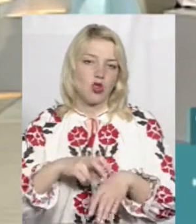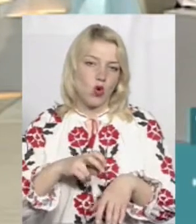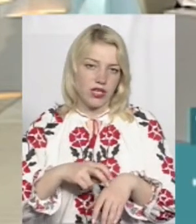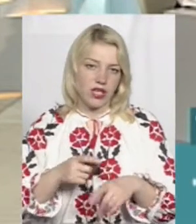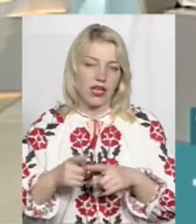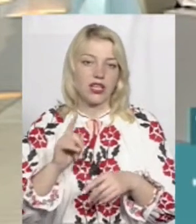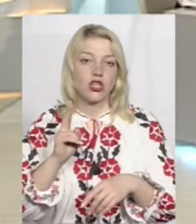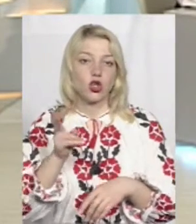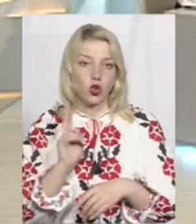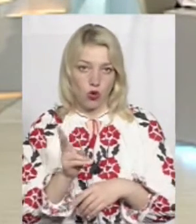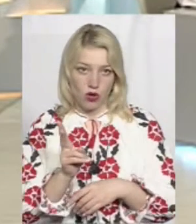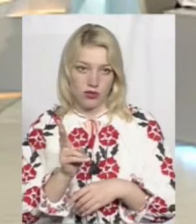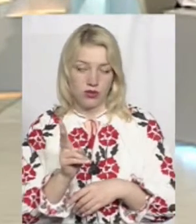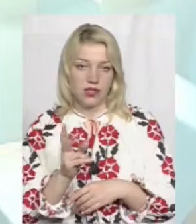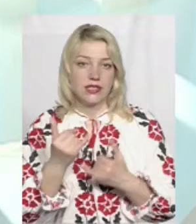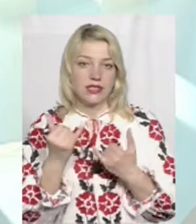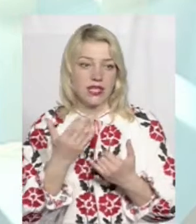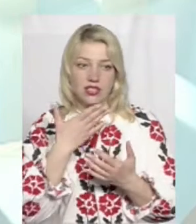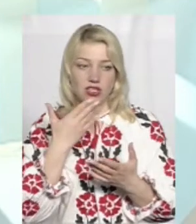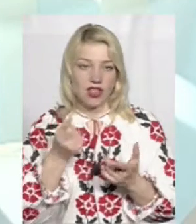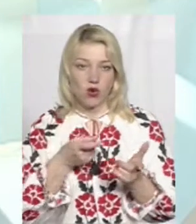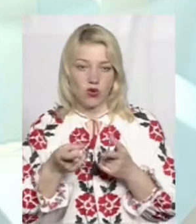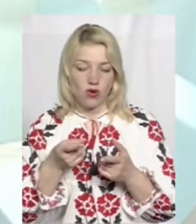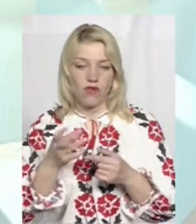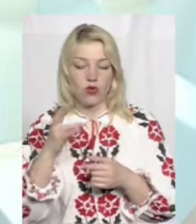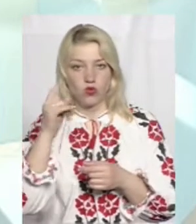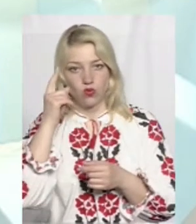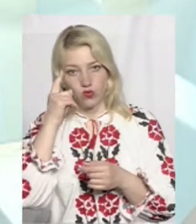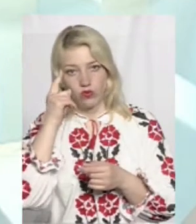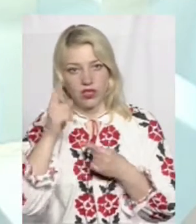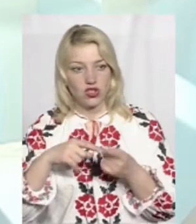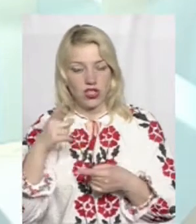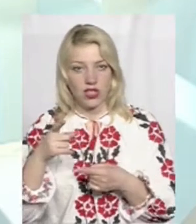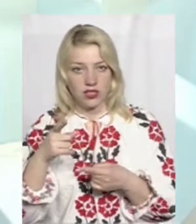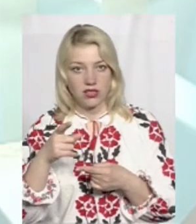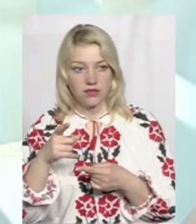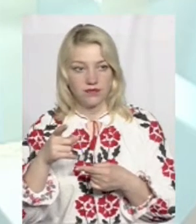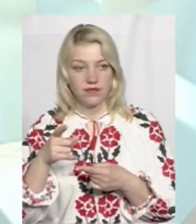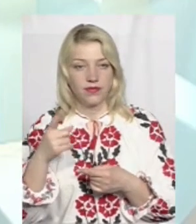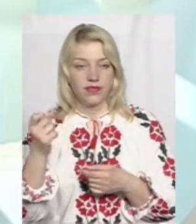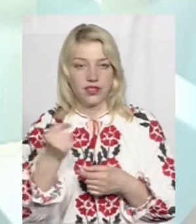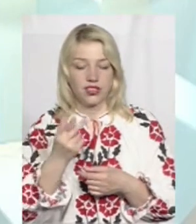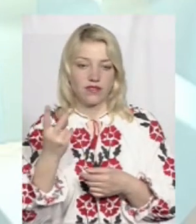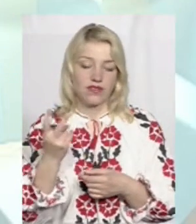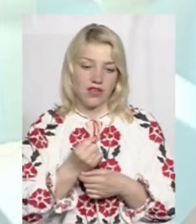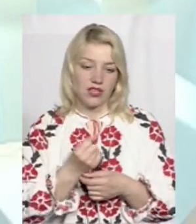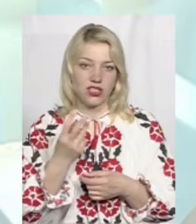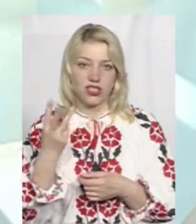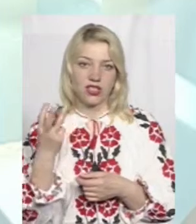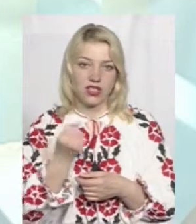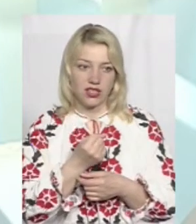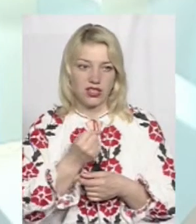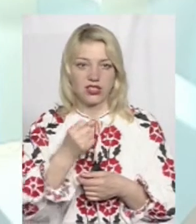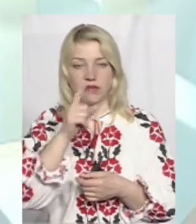І хто зараз ще не готовий, але надумає через тижнів, два, три, через